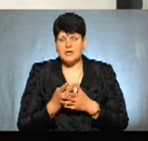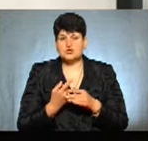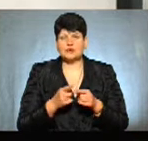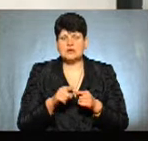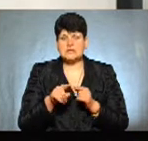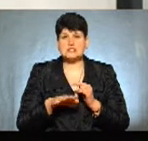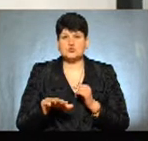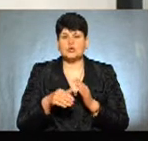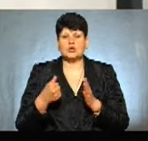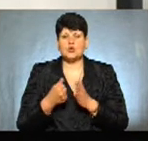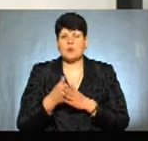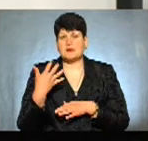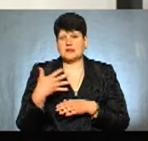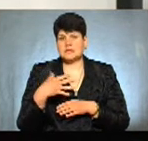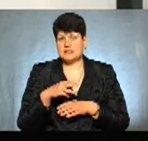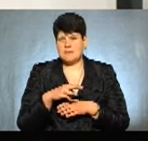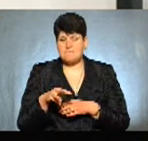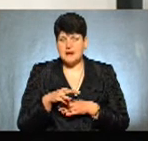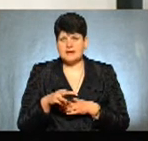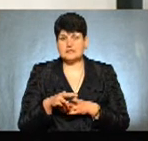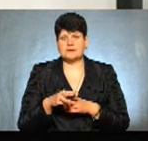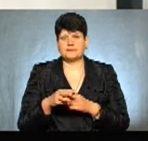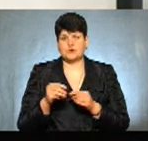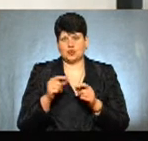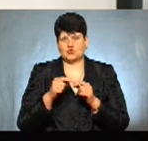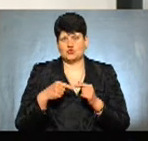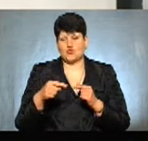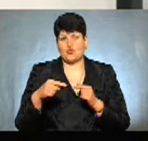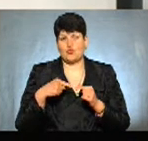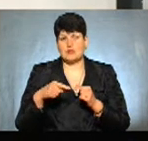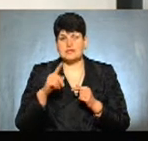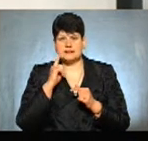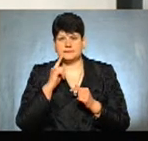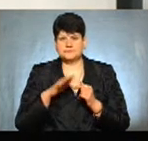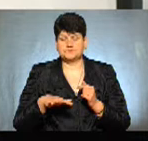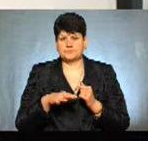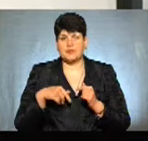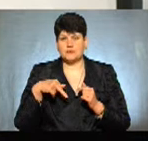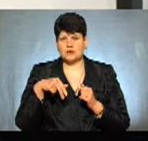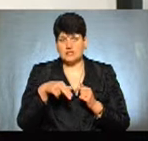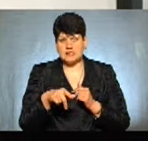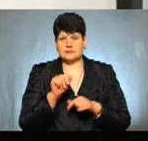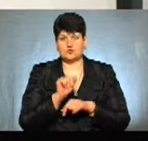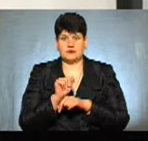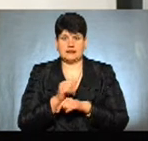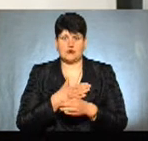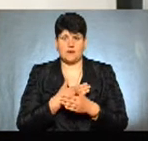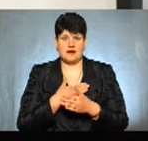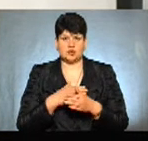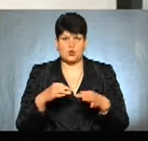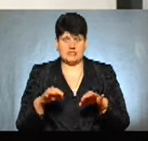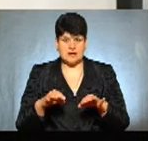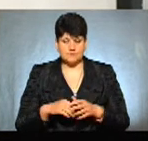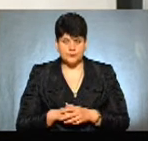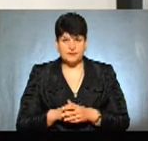зони до 50 метрів відповідно до школи, зелені зони, підшвикінні доріжки і зупинки громадського транспорту. Якщо вони